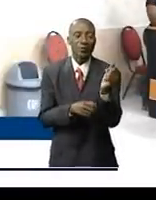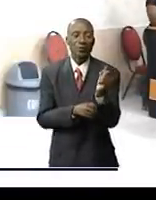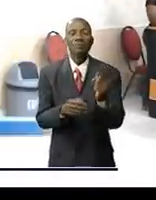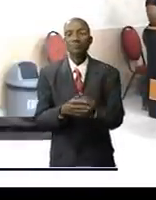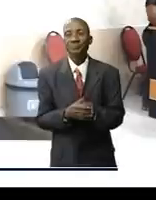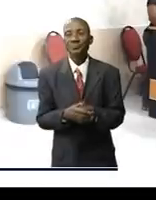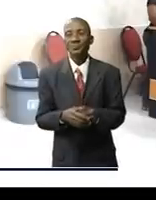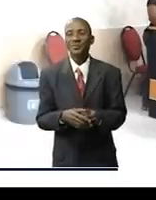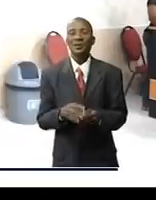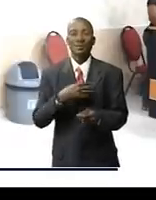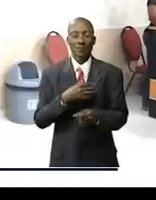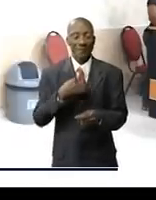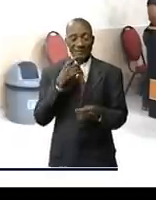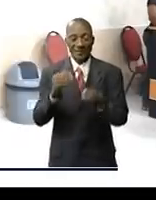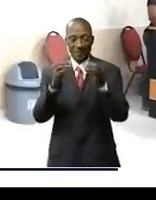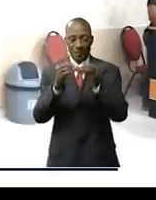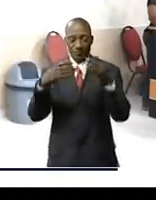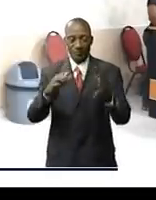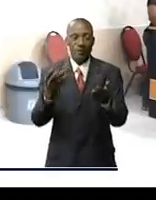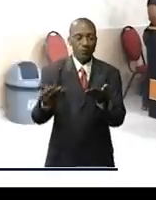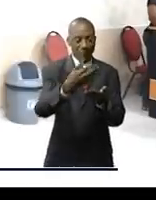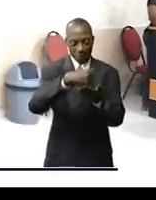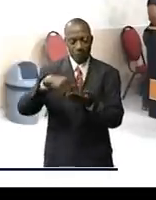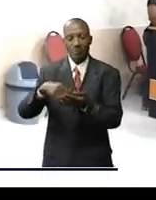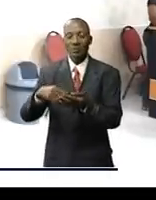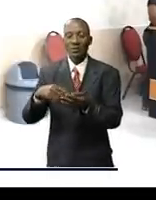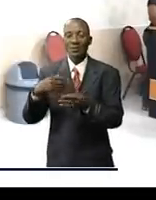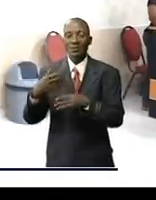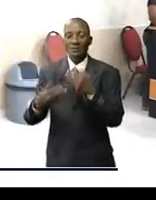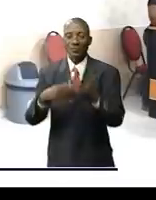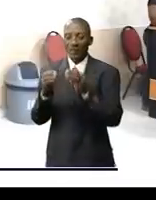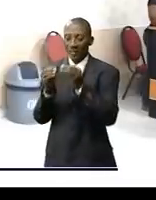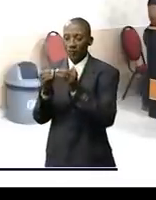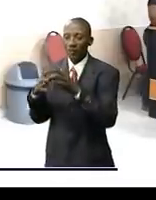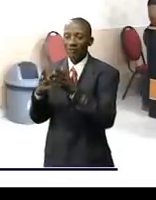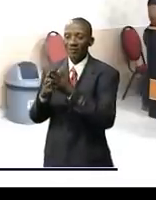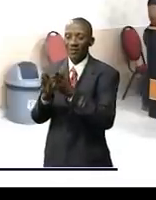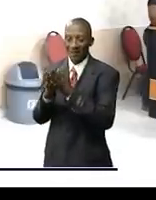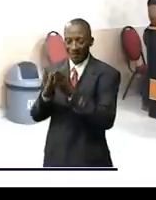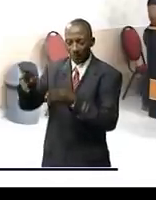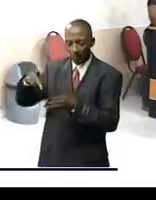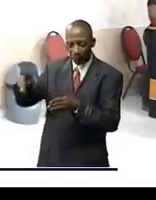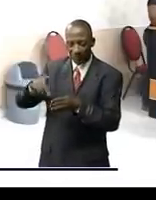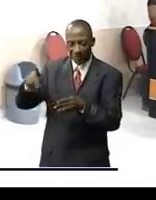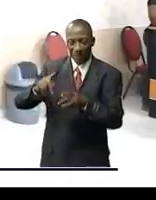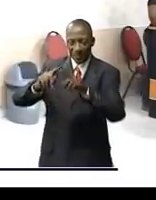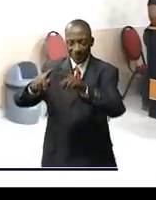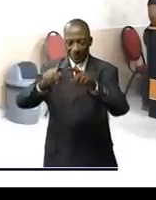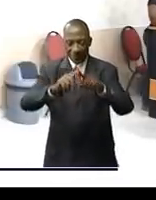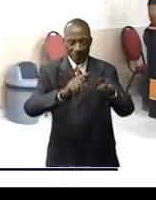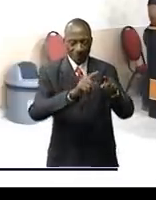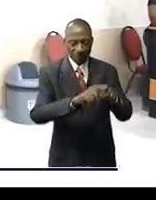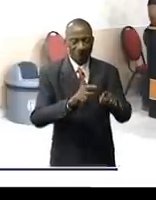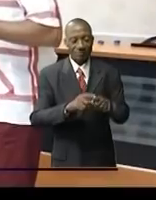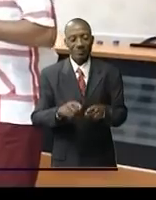la restitution est menée de pédoyer au niveau de l'Assemblée provincial tout comme au niveau du gouvernement provincial pour qu puisse prendre ça en compte pendant